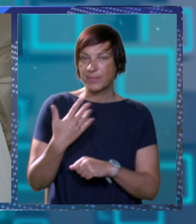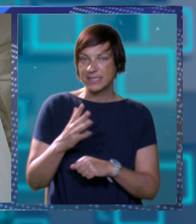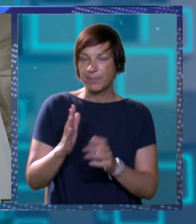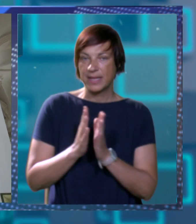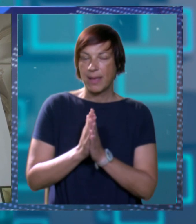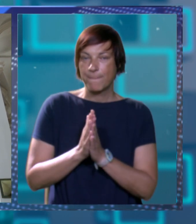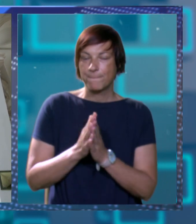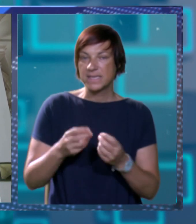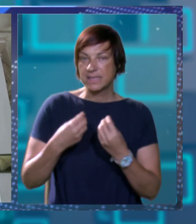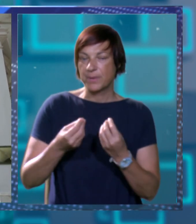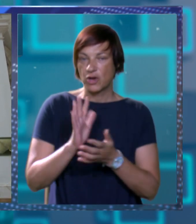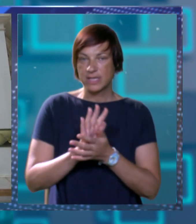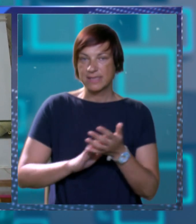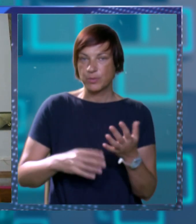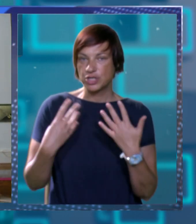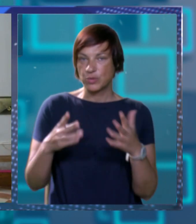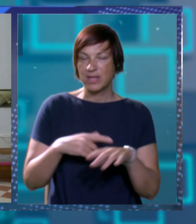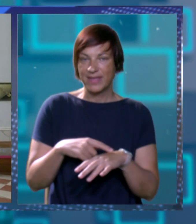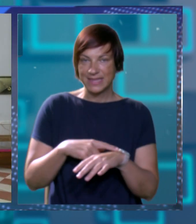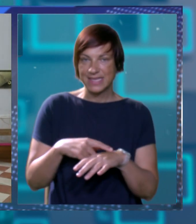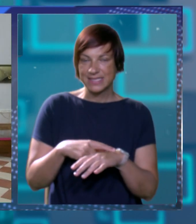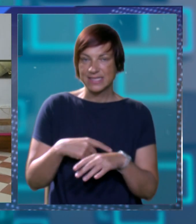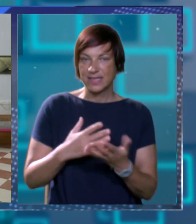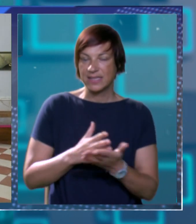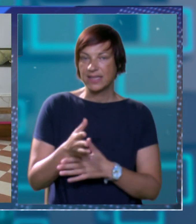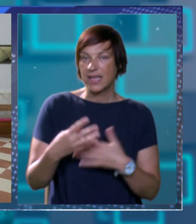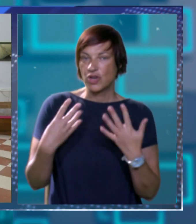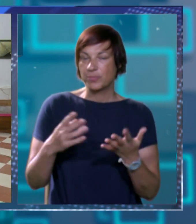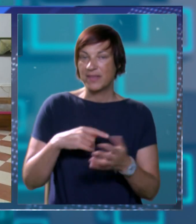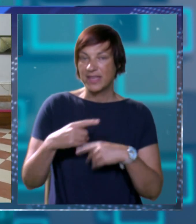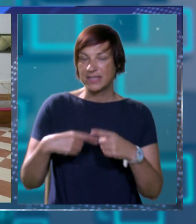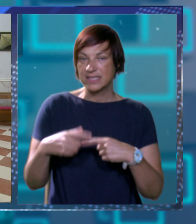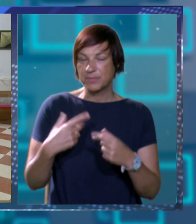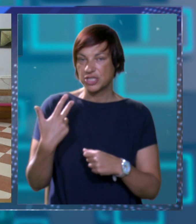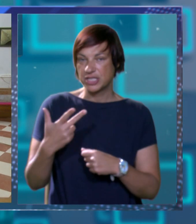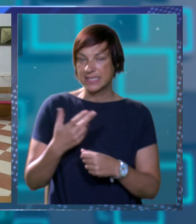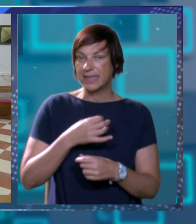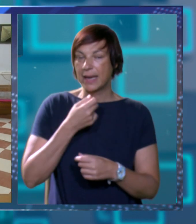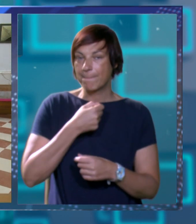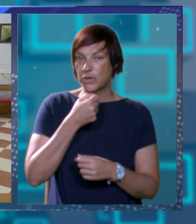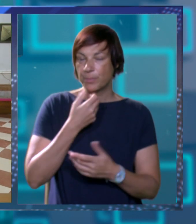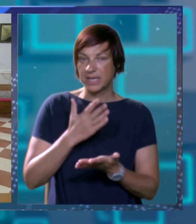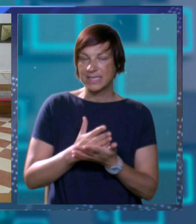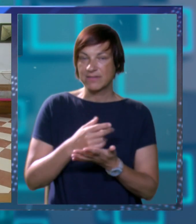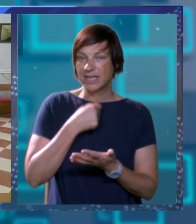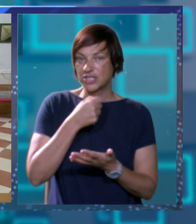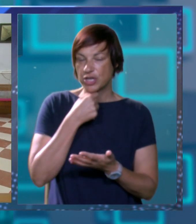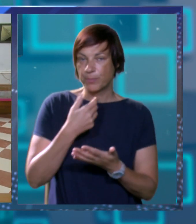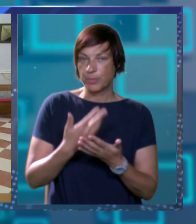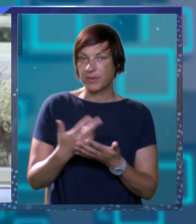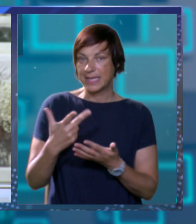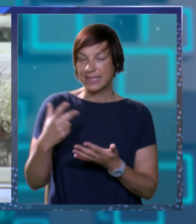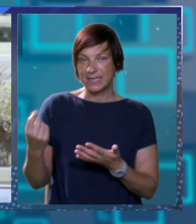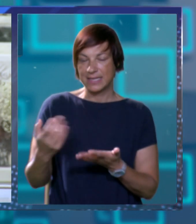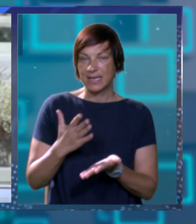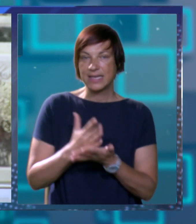te mislom s propovjedi koja započinje u 19. sati tijekom devetnice izmjenjivaće se tri propovjednika svaki će propovjedati